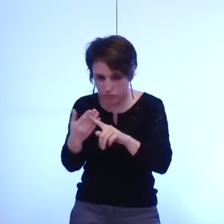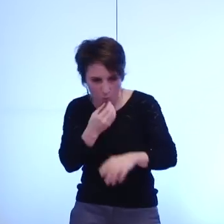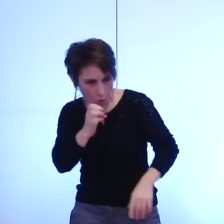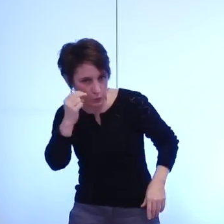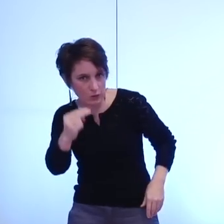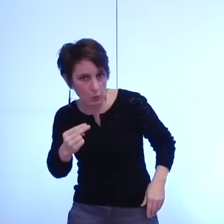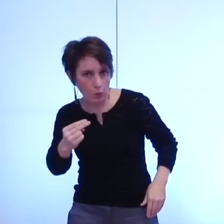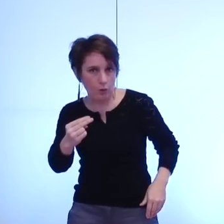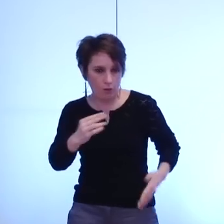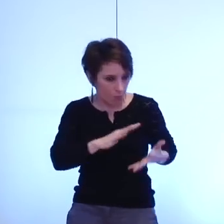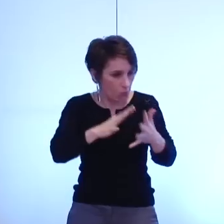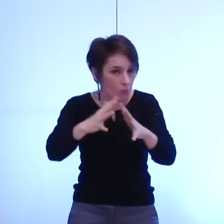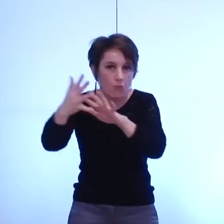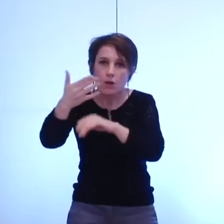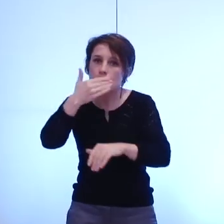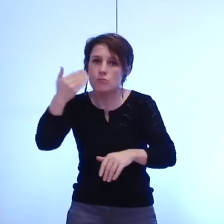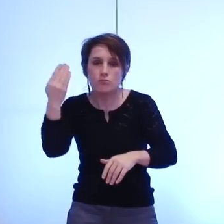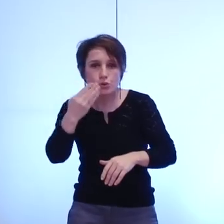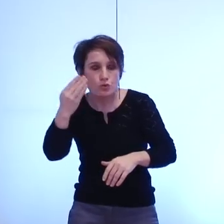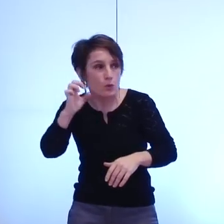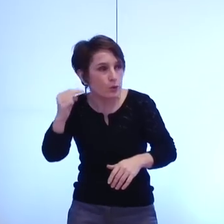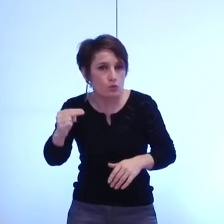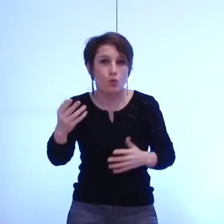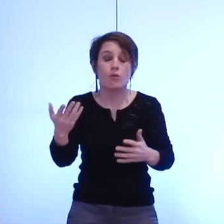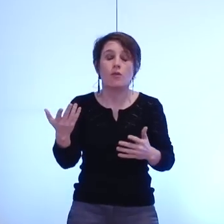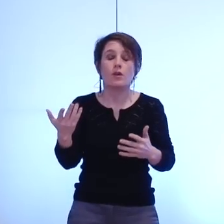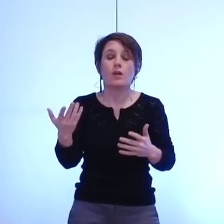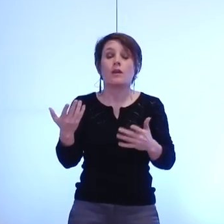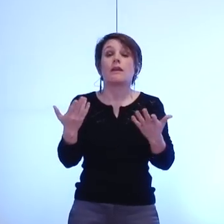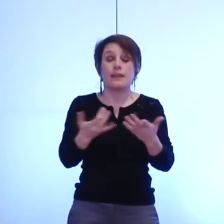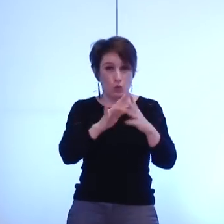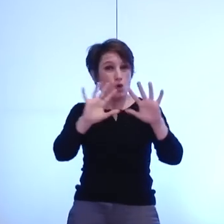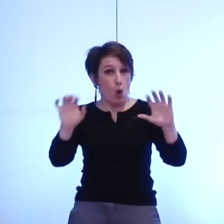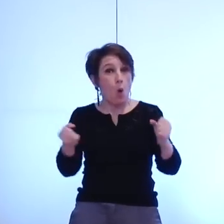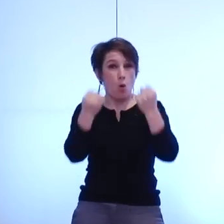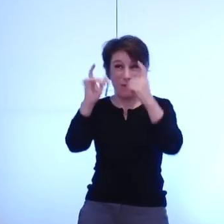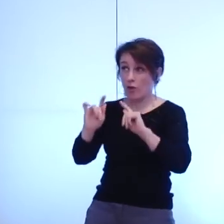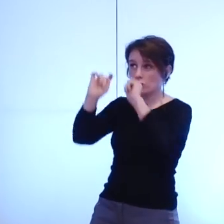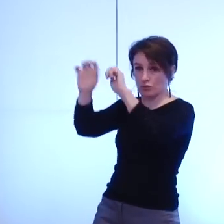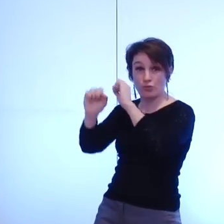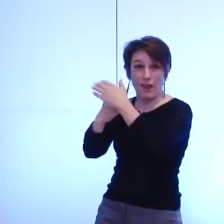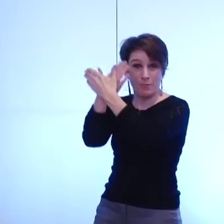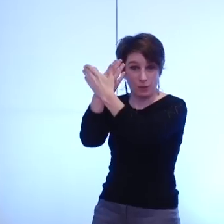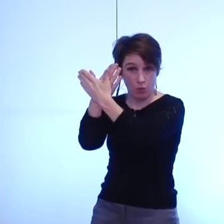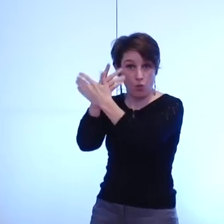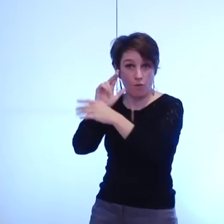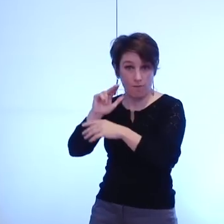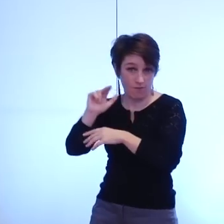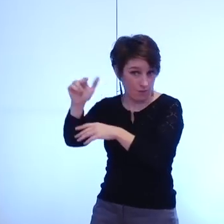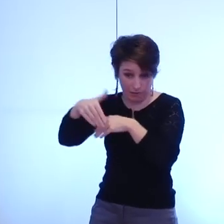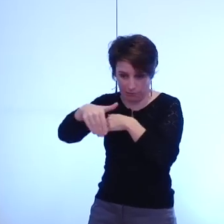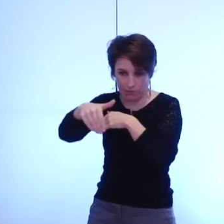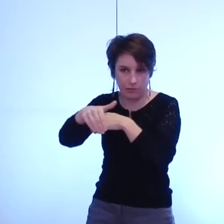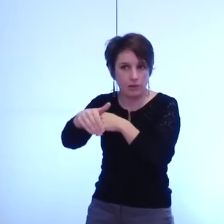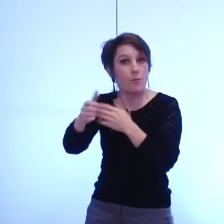ainsi aussi derrière ces compétences-là à imaginer et fabriquer le service